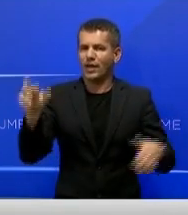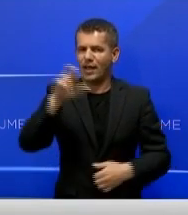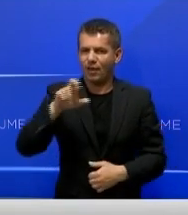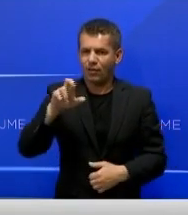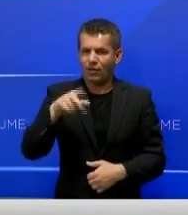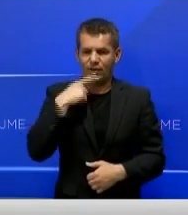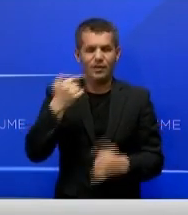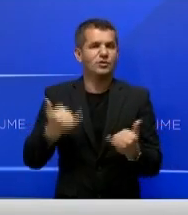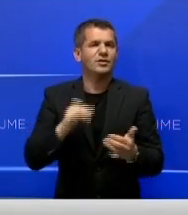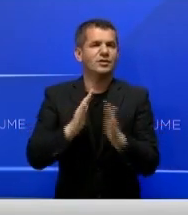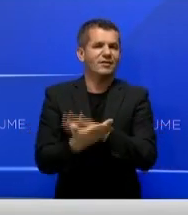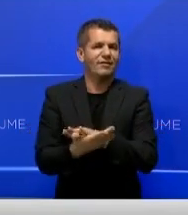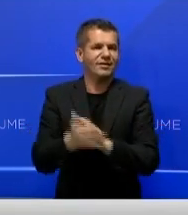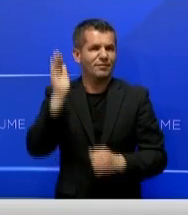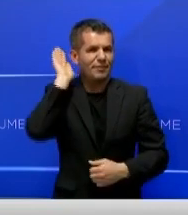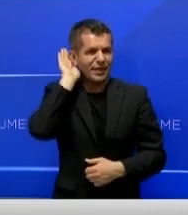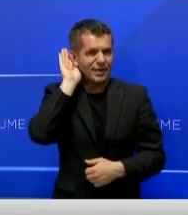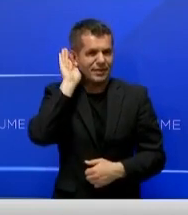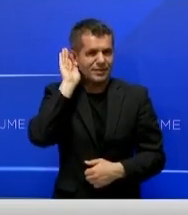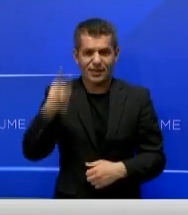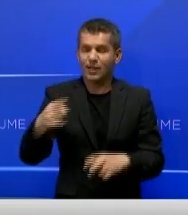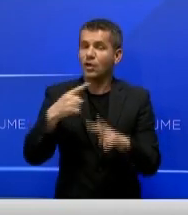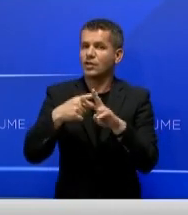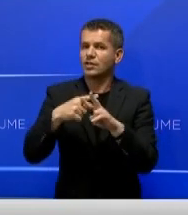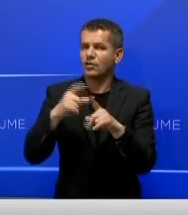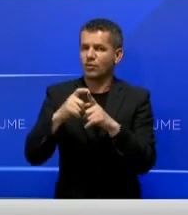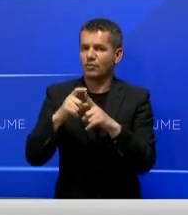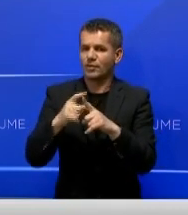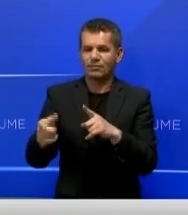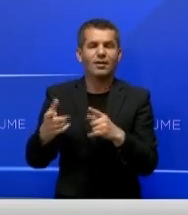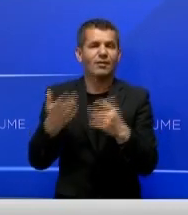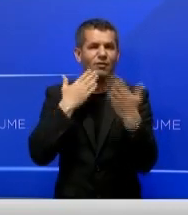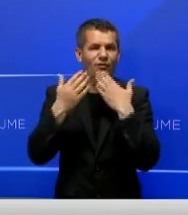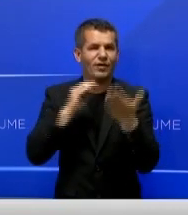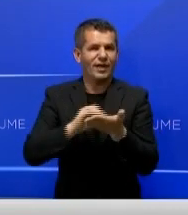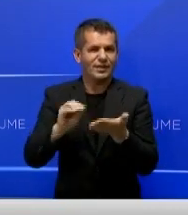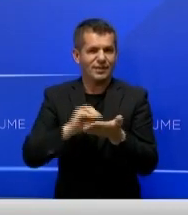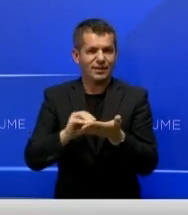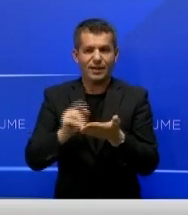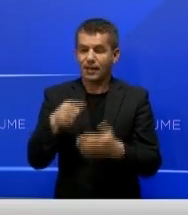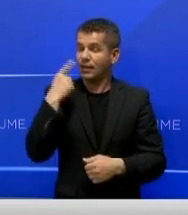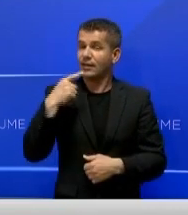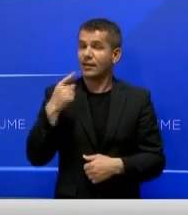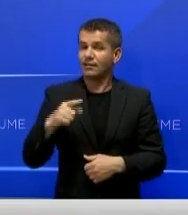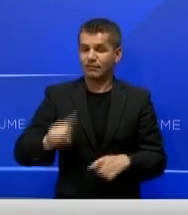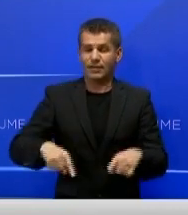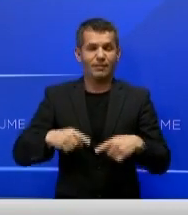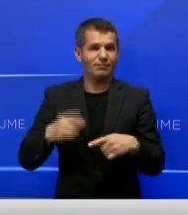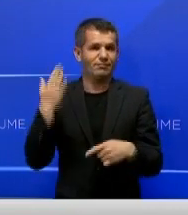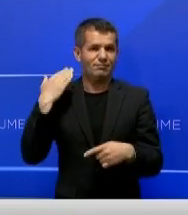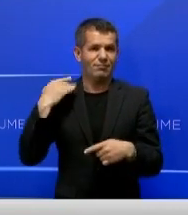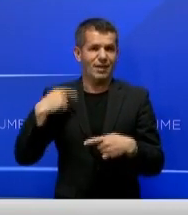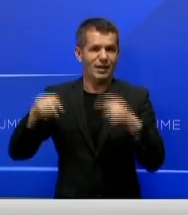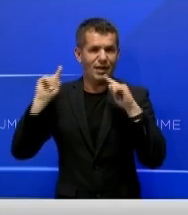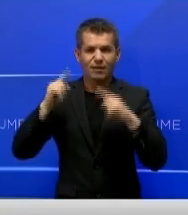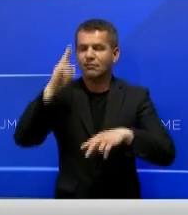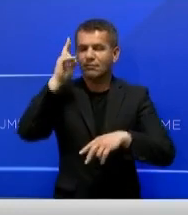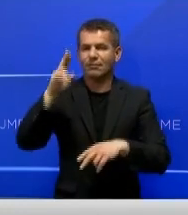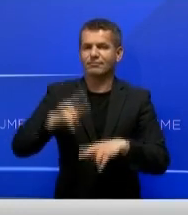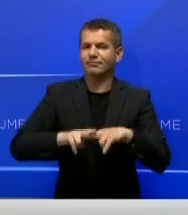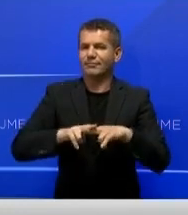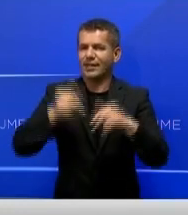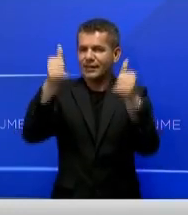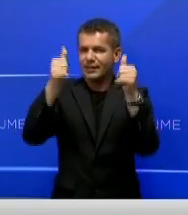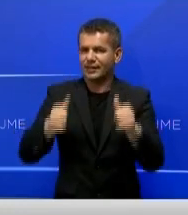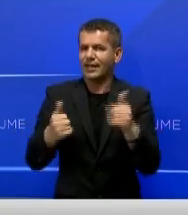Kështu sa zëvëndës Ministri Infrastruktures yse ndurmishin në një konferencë për media ku bërit të ditur se javën që le në pas është shpalur tenderi